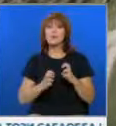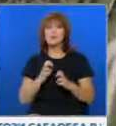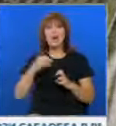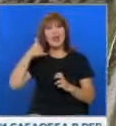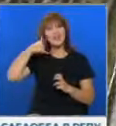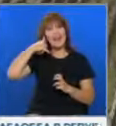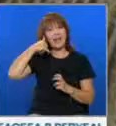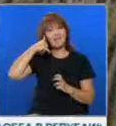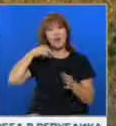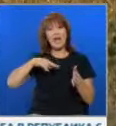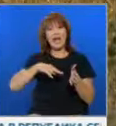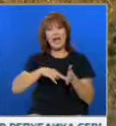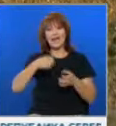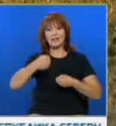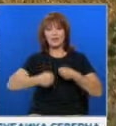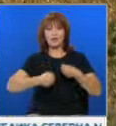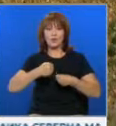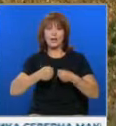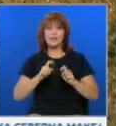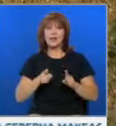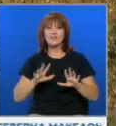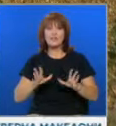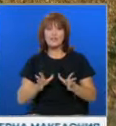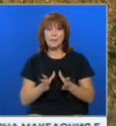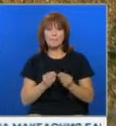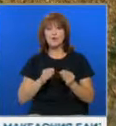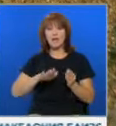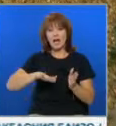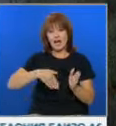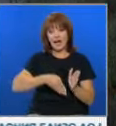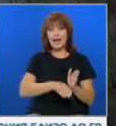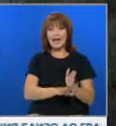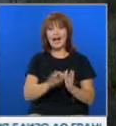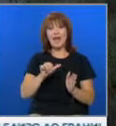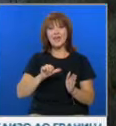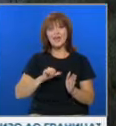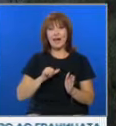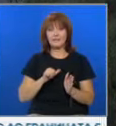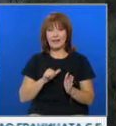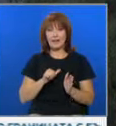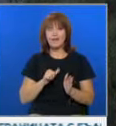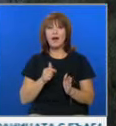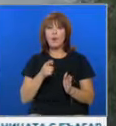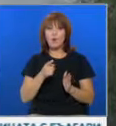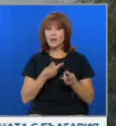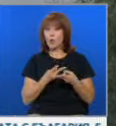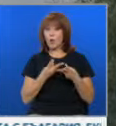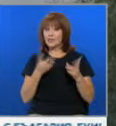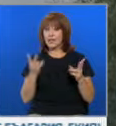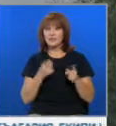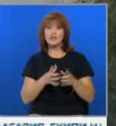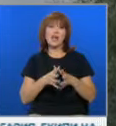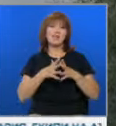мобилни телефони и електромобили, трябва да започне в долината на река Ядър. Когато бъде открита мината, тя ще бъде най